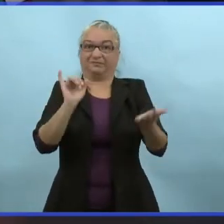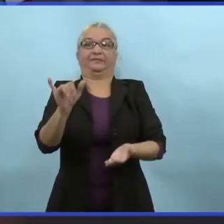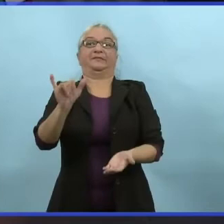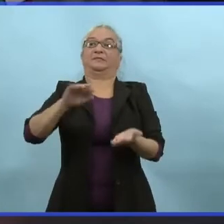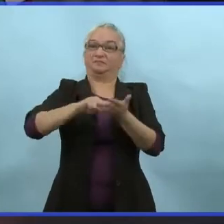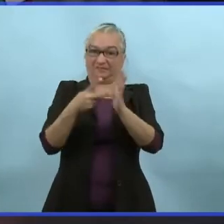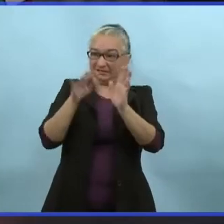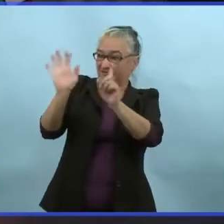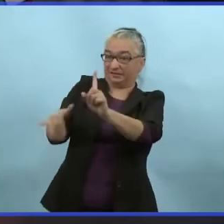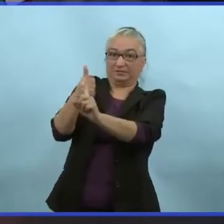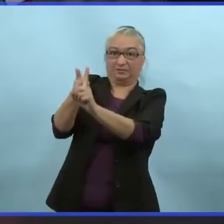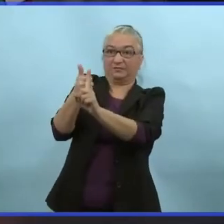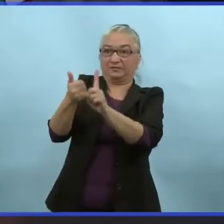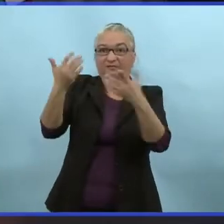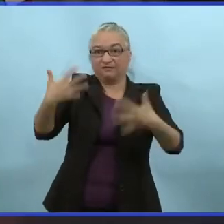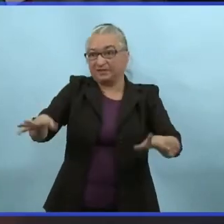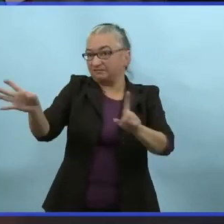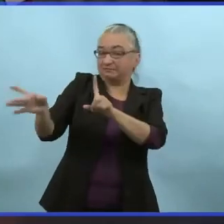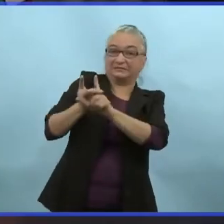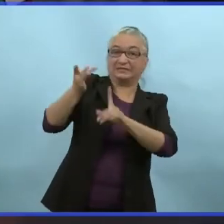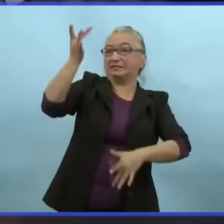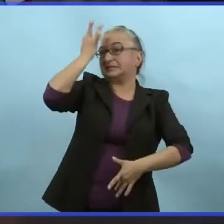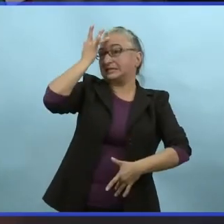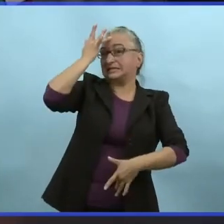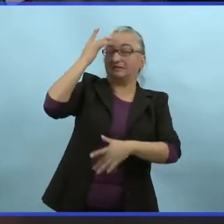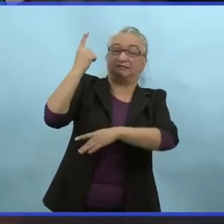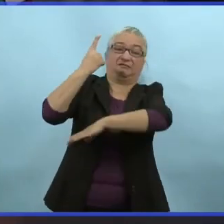par rapport à la COVID que quand ils entrent à l'hôpital.